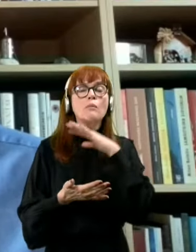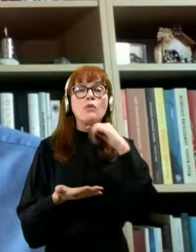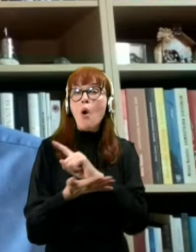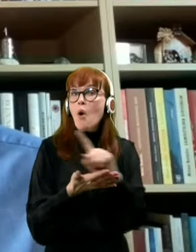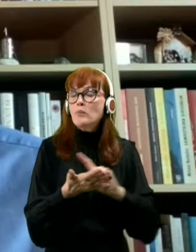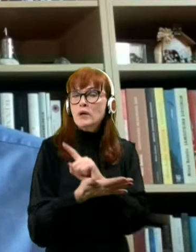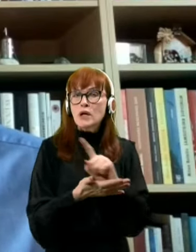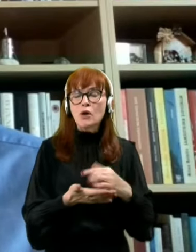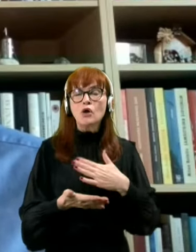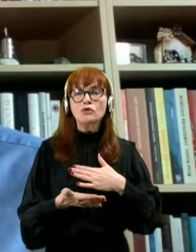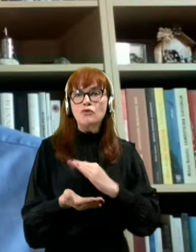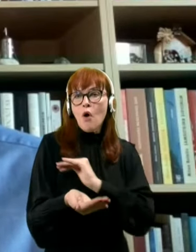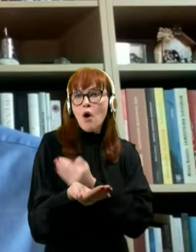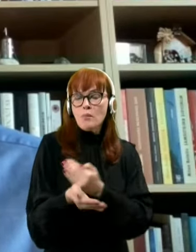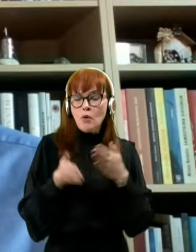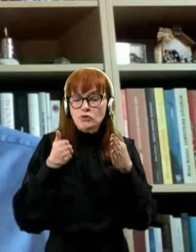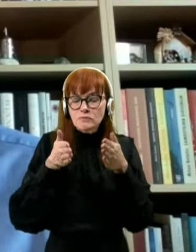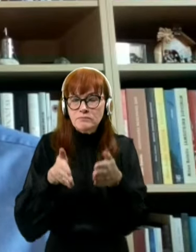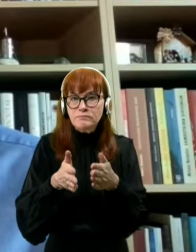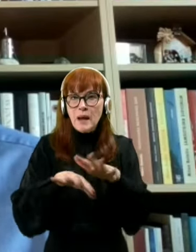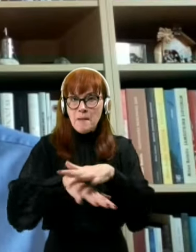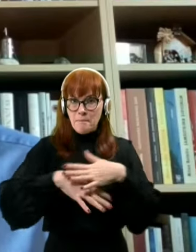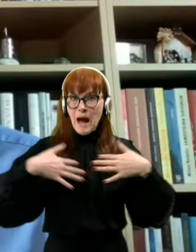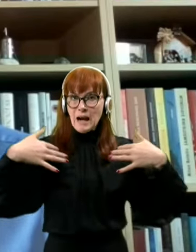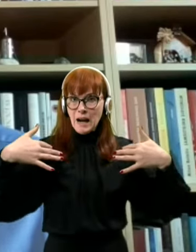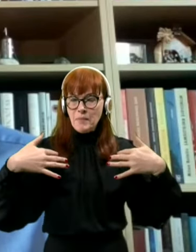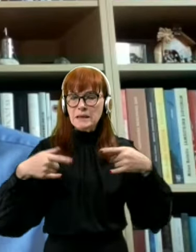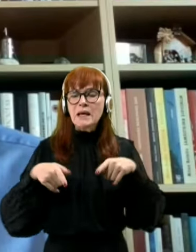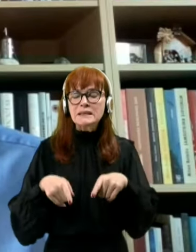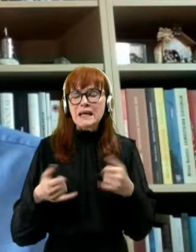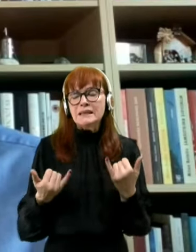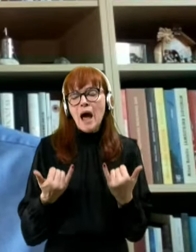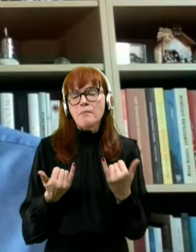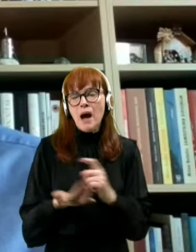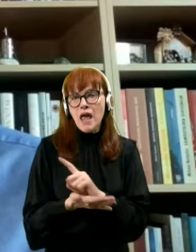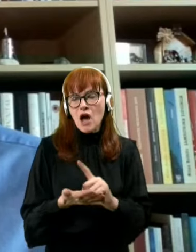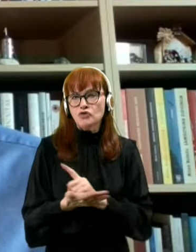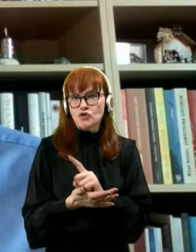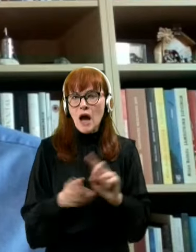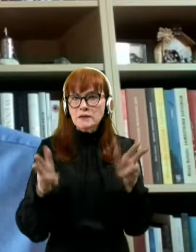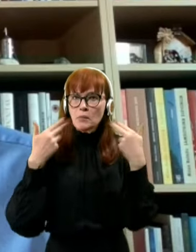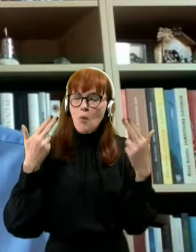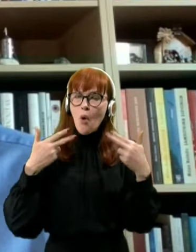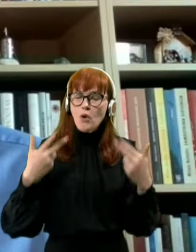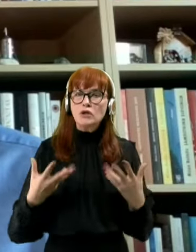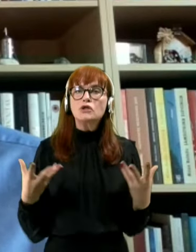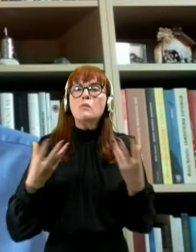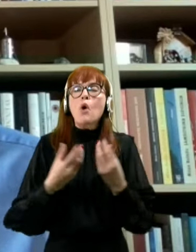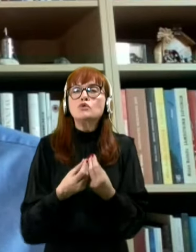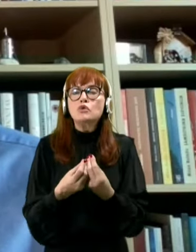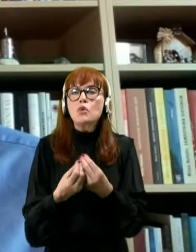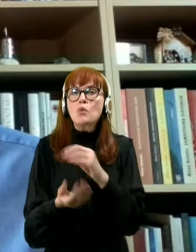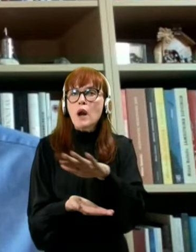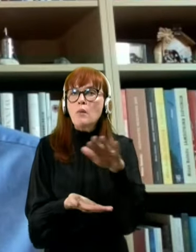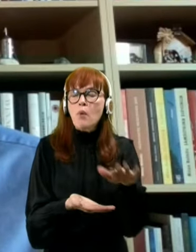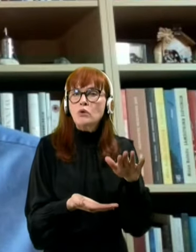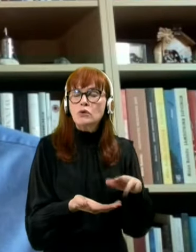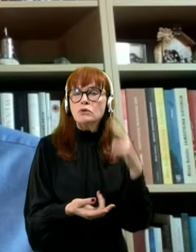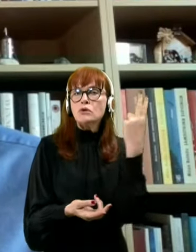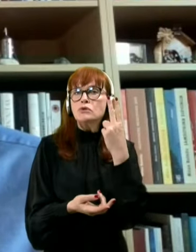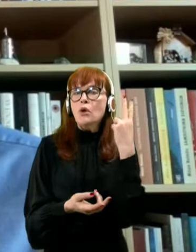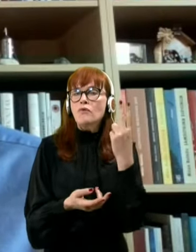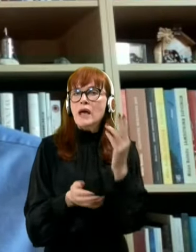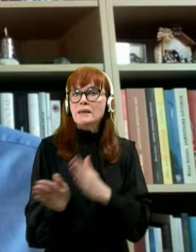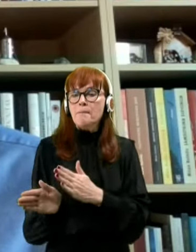moči merimo v parlamentu, ampak da zdaj je pa predvsem čas, da poiščemo skupne točke in da Slovenijo